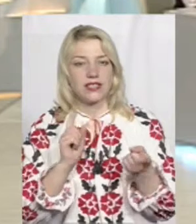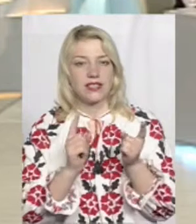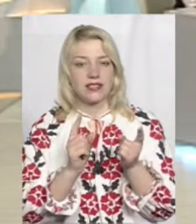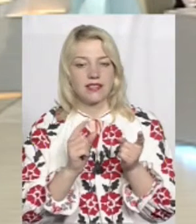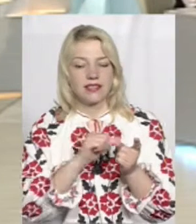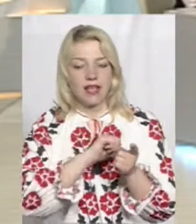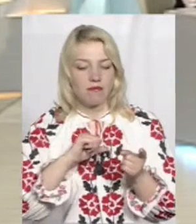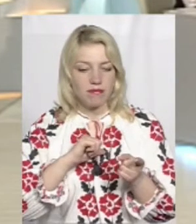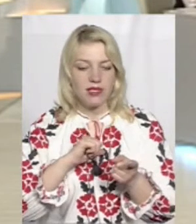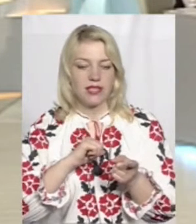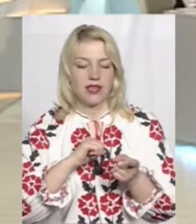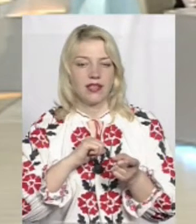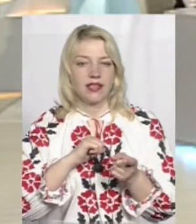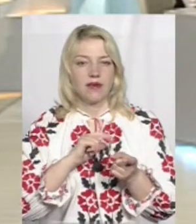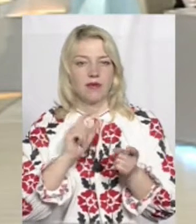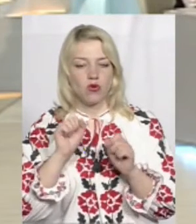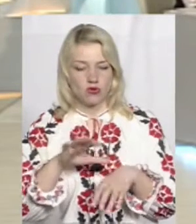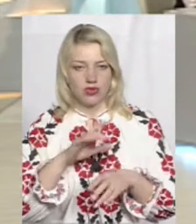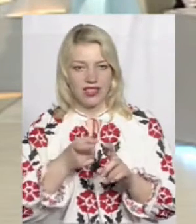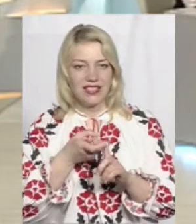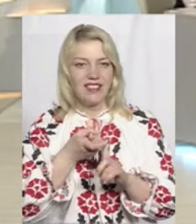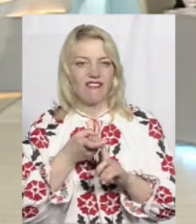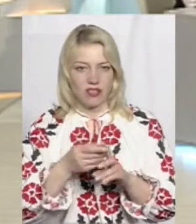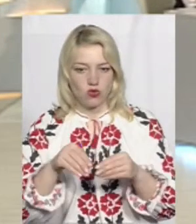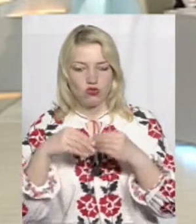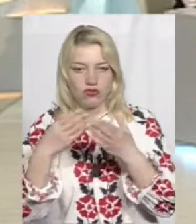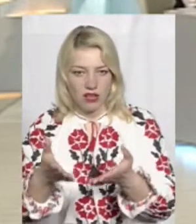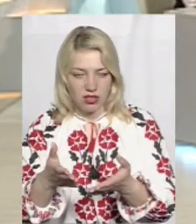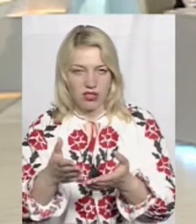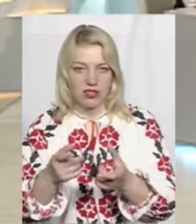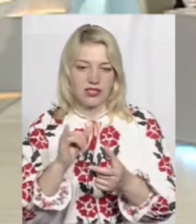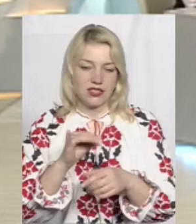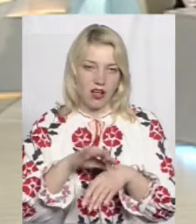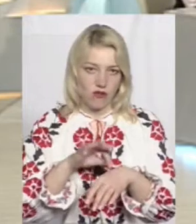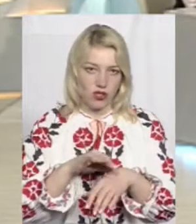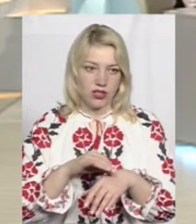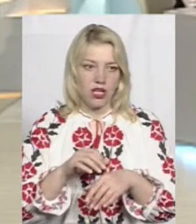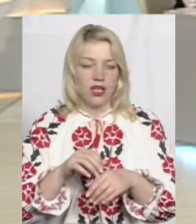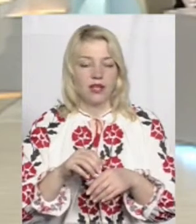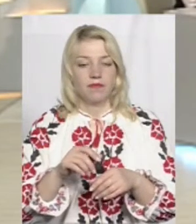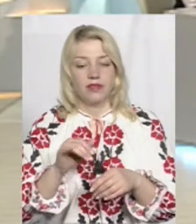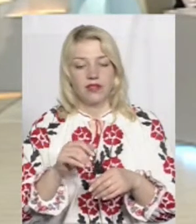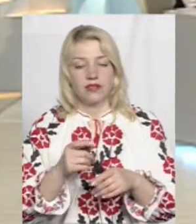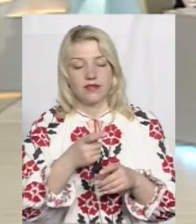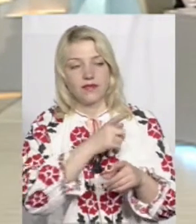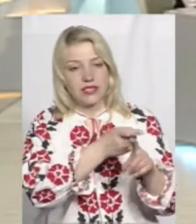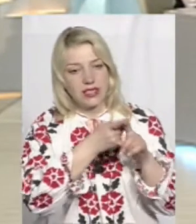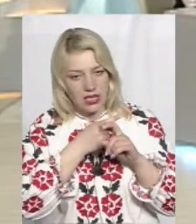об'єктом інфекції і захворіти, з-друге, стати переносчиком і